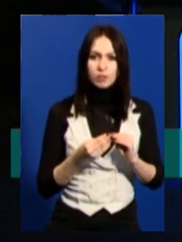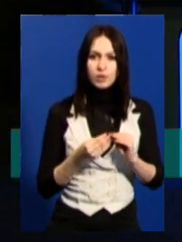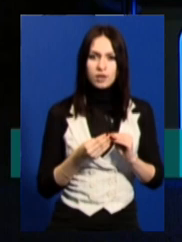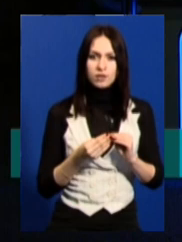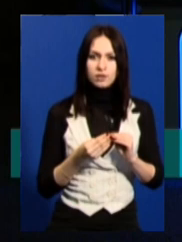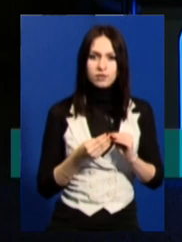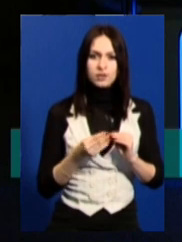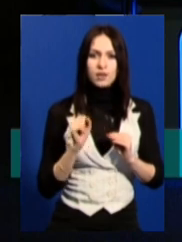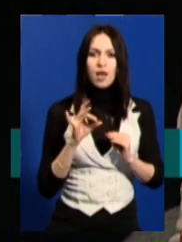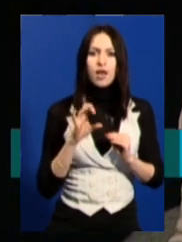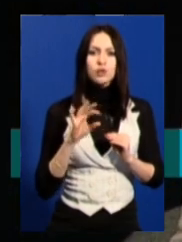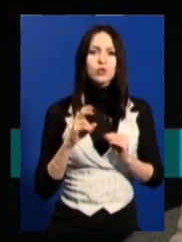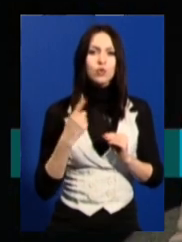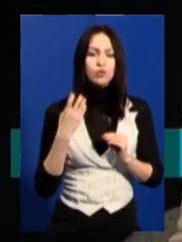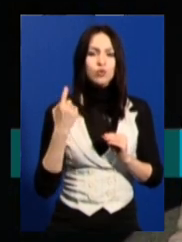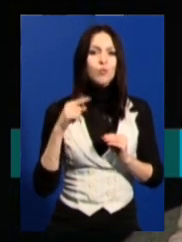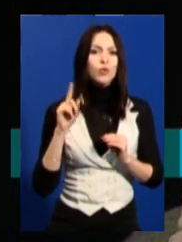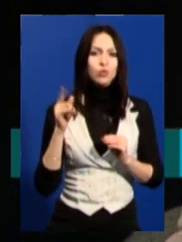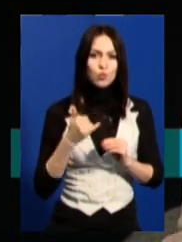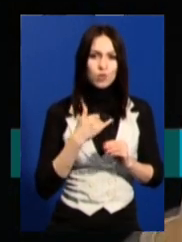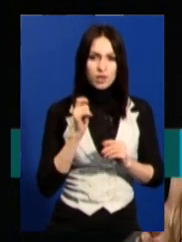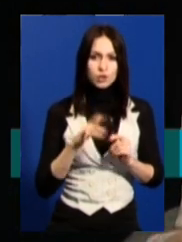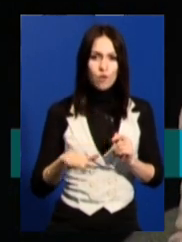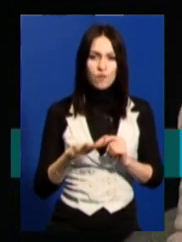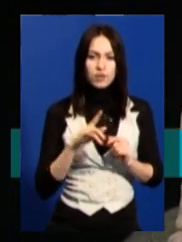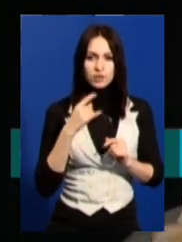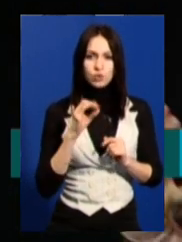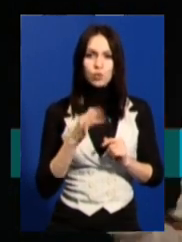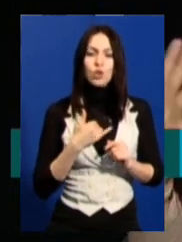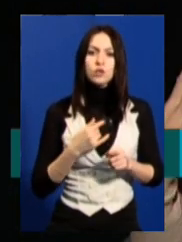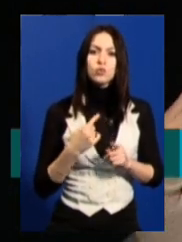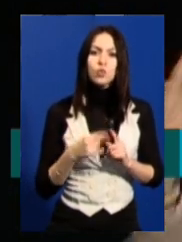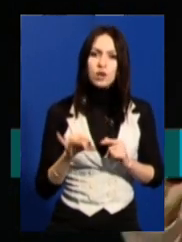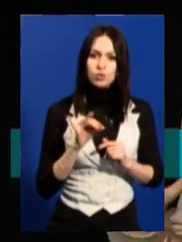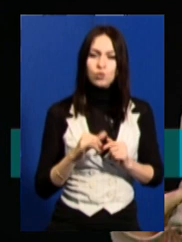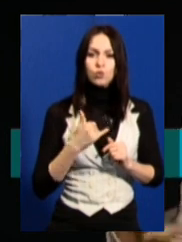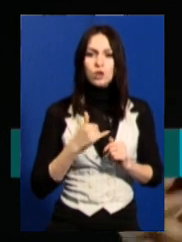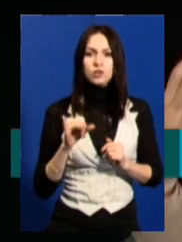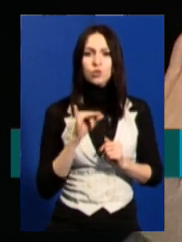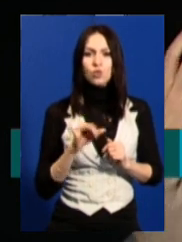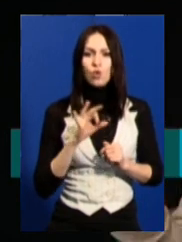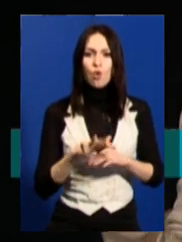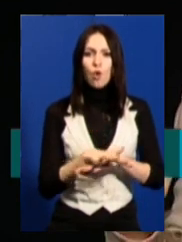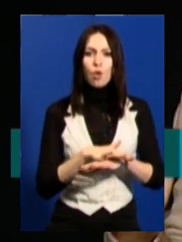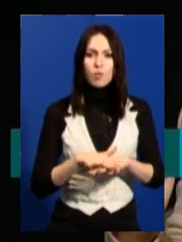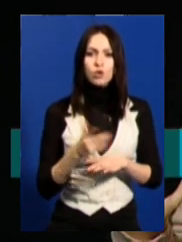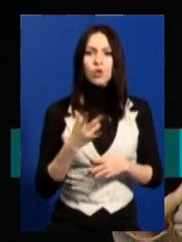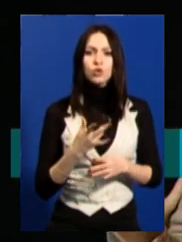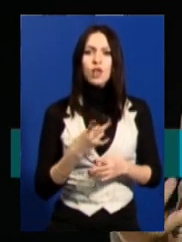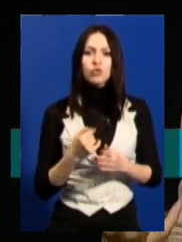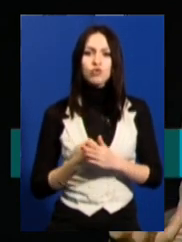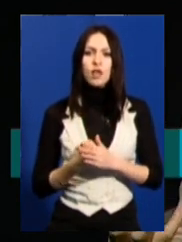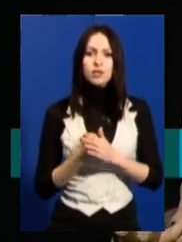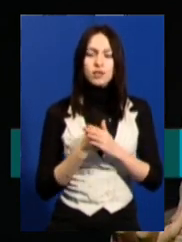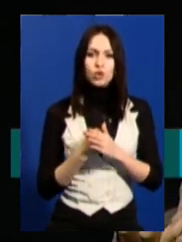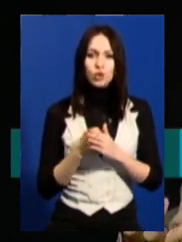ще там Арістотеля придумали. А у нас тут на наших славянських теренах інша історія. У нас історія про громаду, яка має домінувати над цими